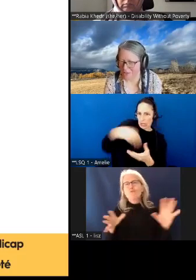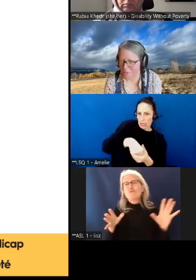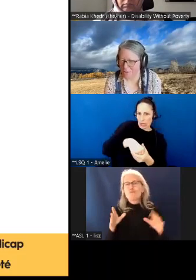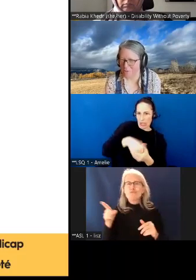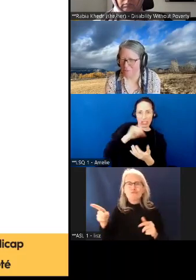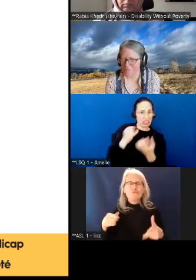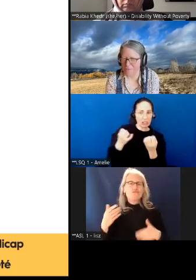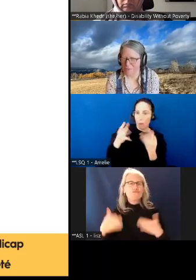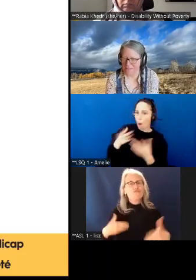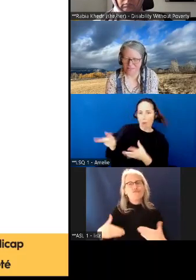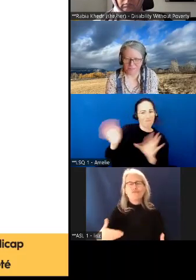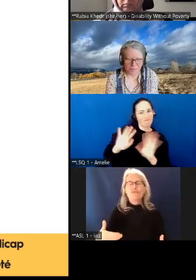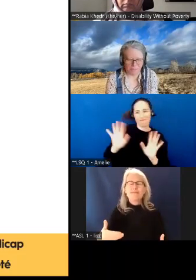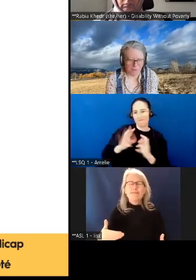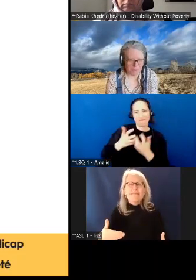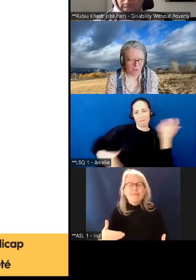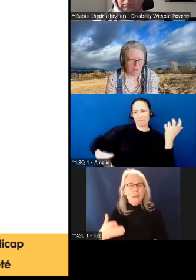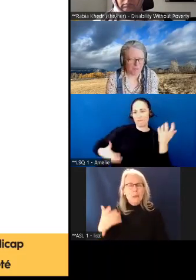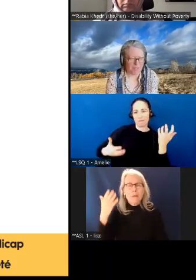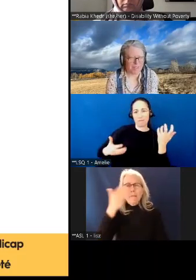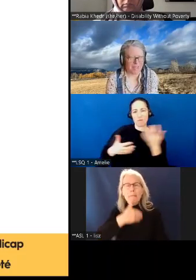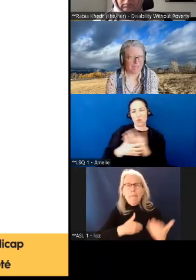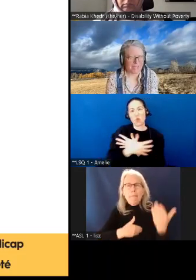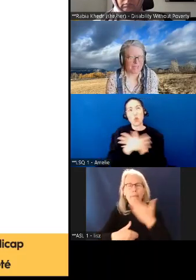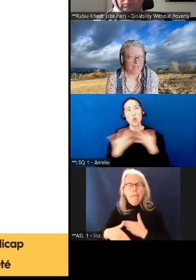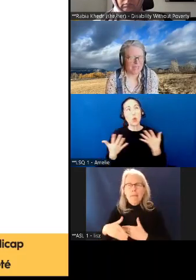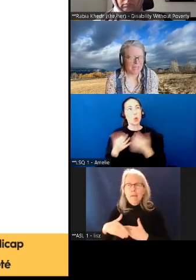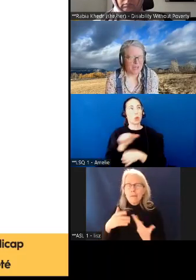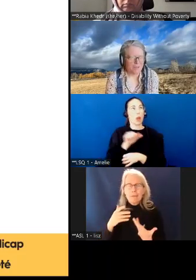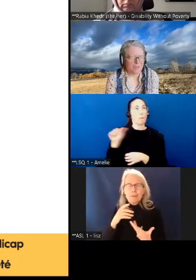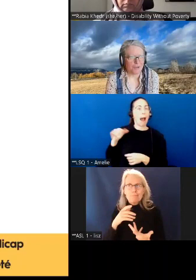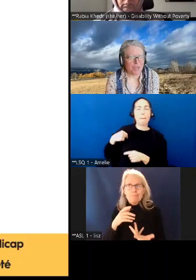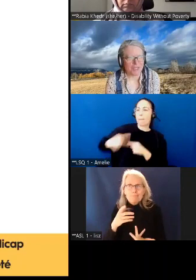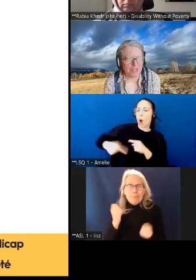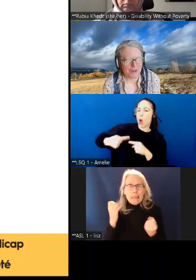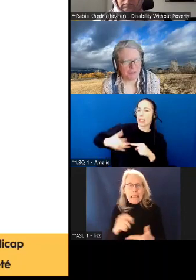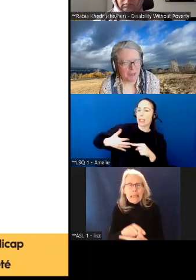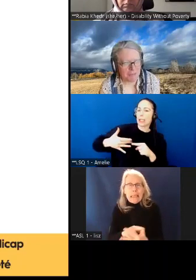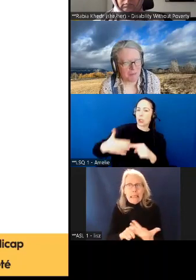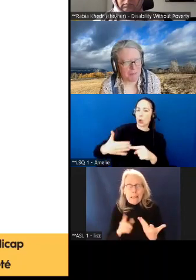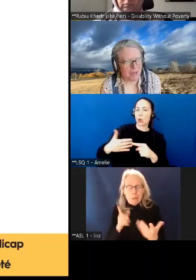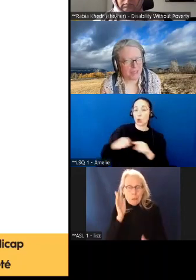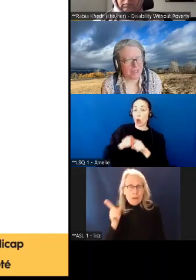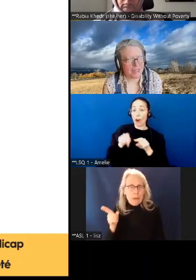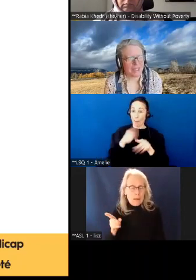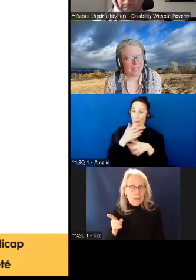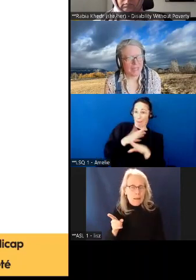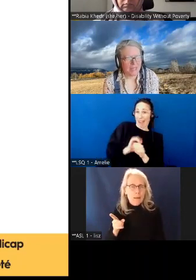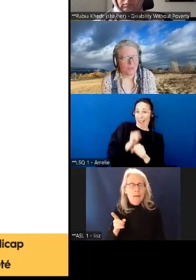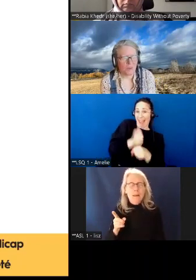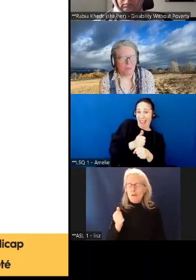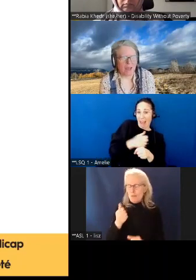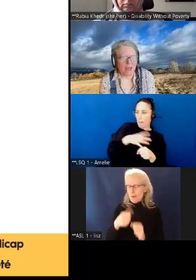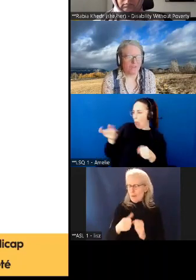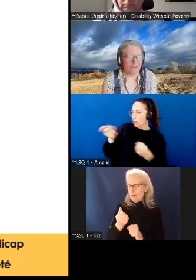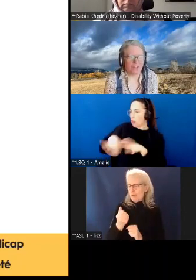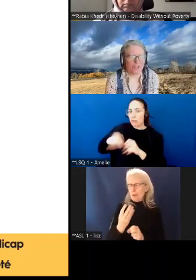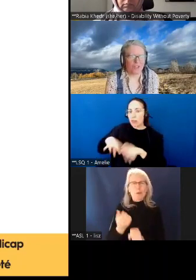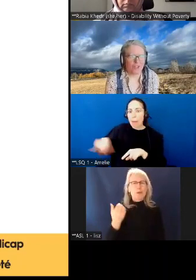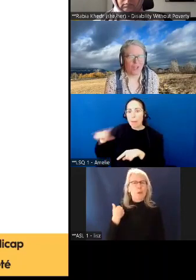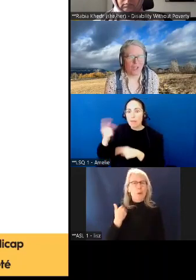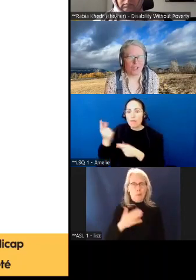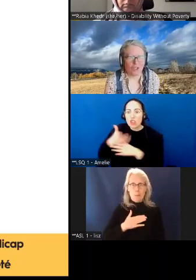tout simplement des processus qui passeraient à côté des choses évidentes dont nous avons besoin.